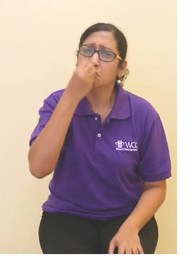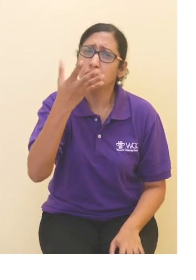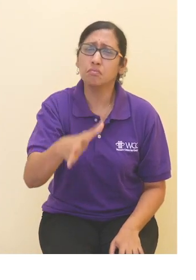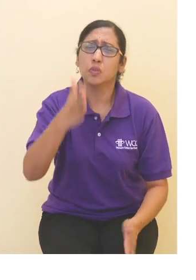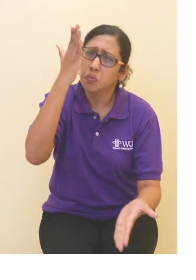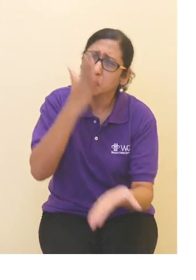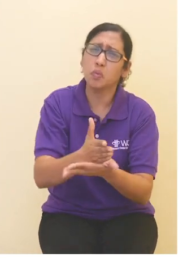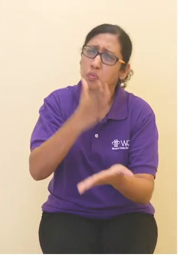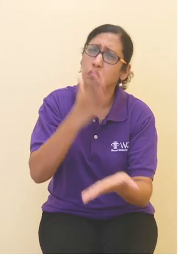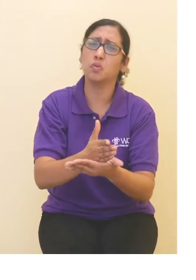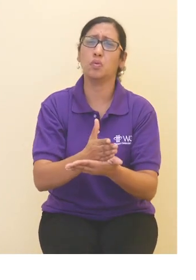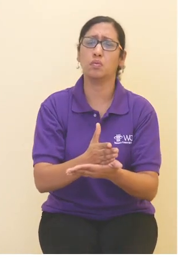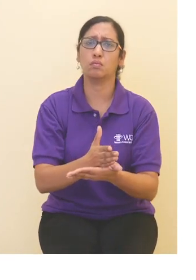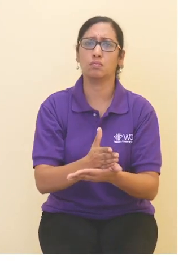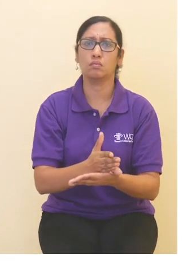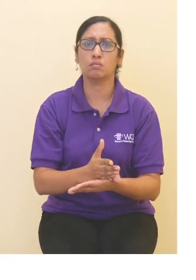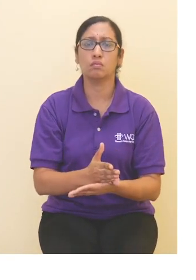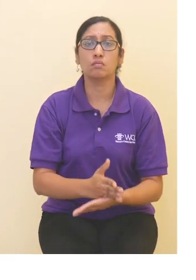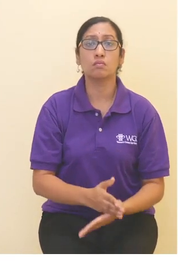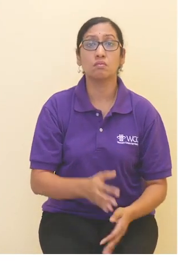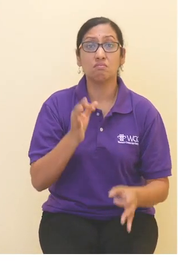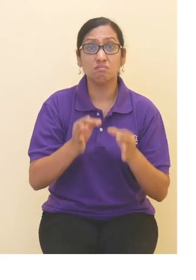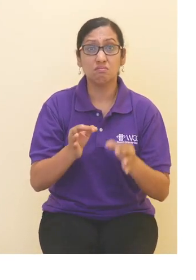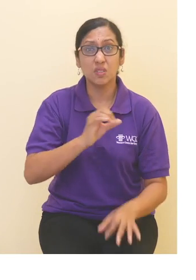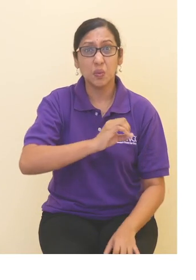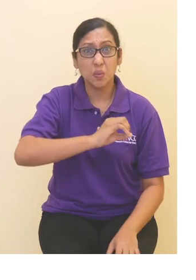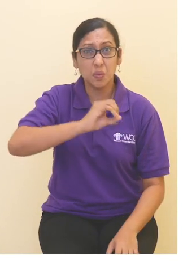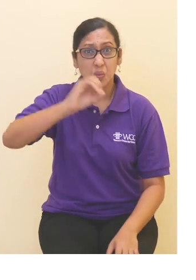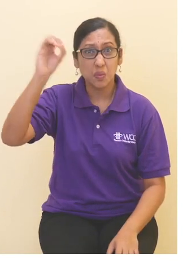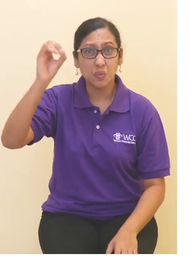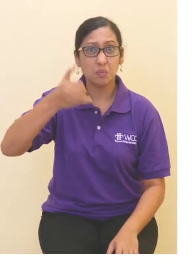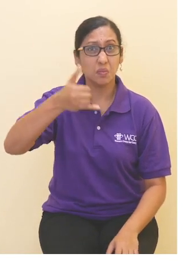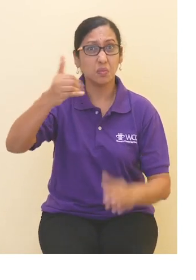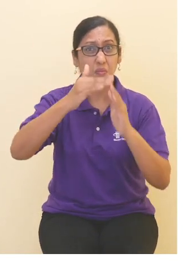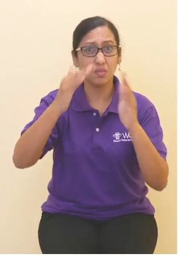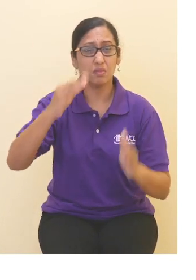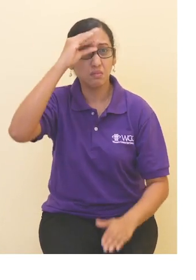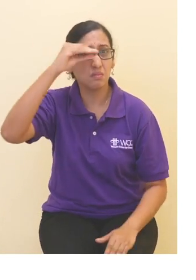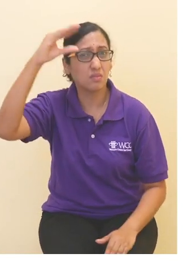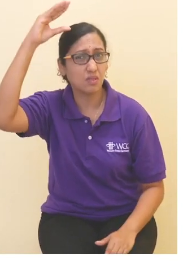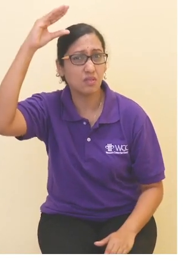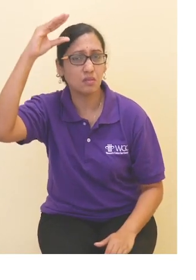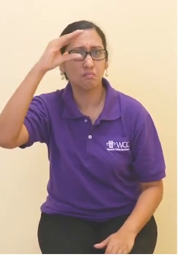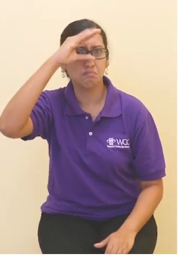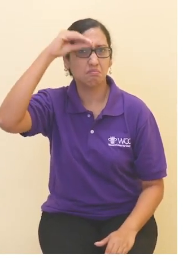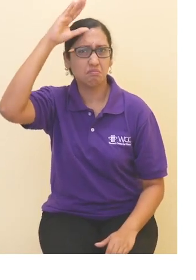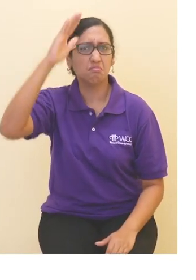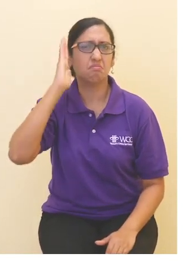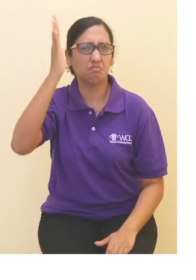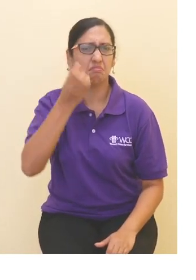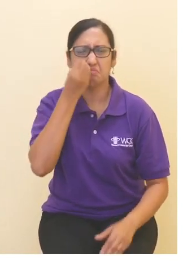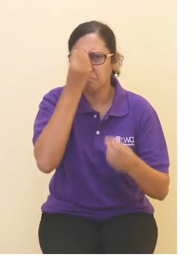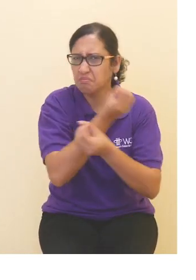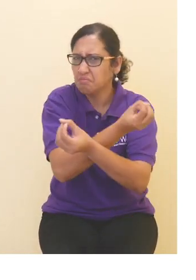Aku suruh dia berhenti, tapi dia tak nak. Dia kata, kalau aku tak pergi rumah dia,